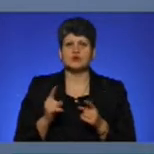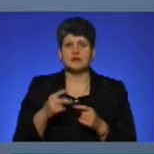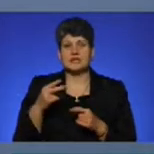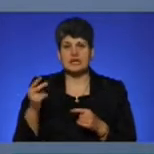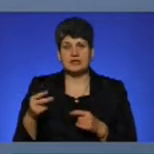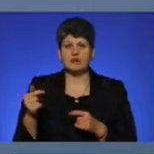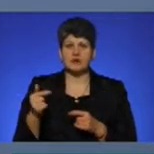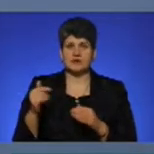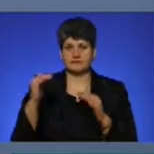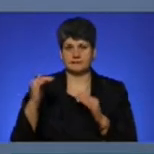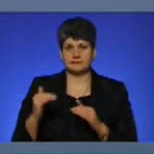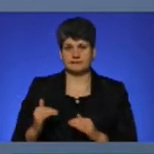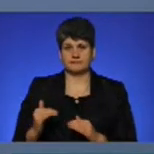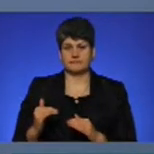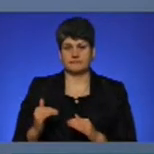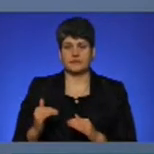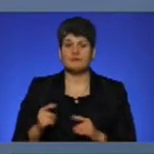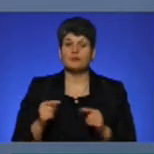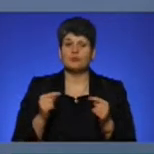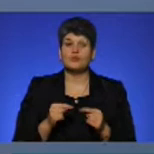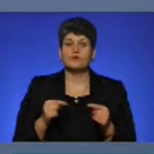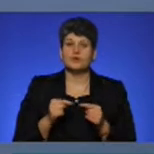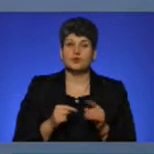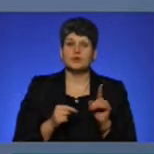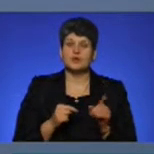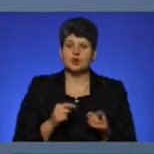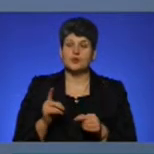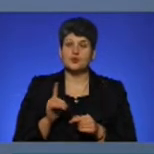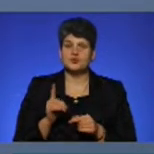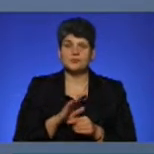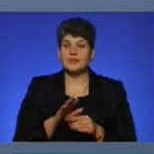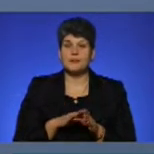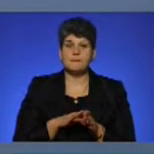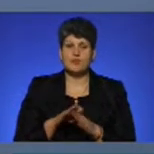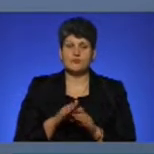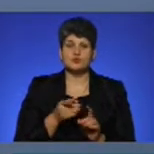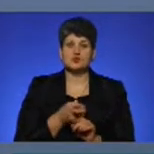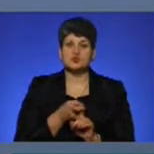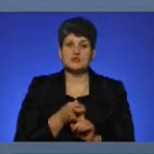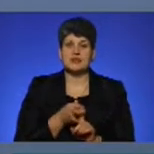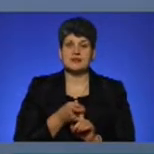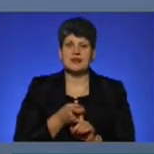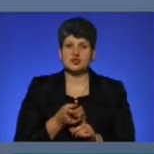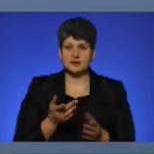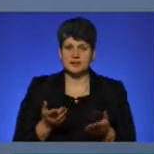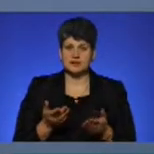гривні трошки знизився. Відповідно, для того, щоб не повністю так залежити від